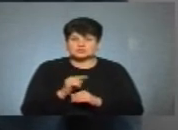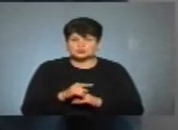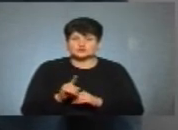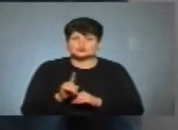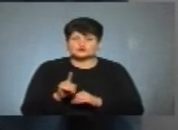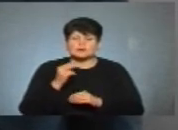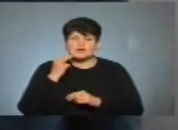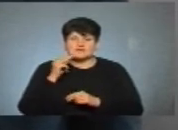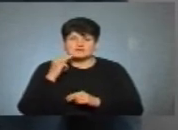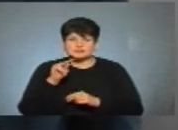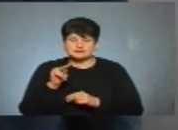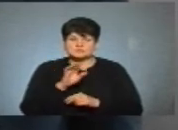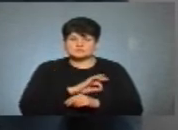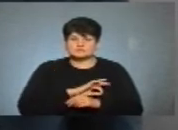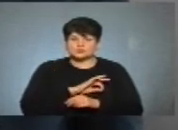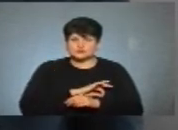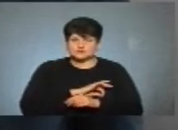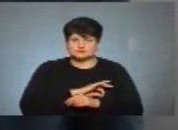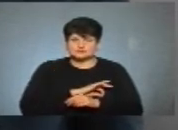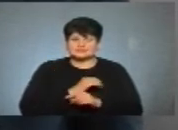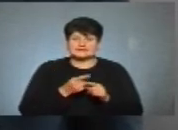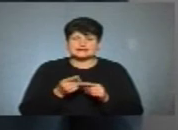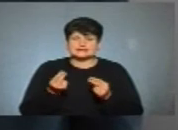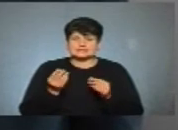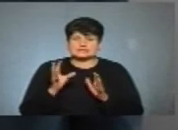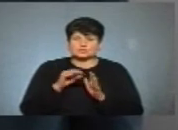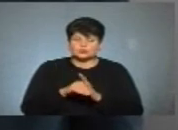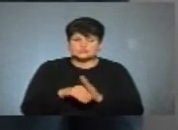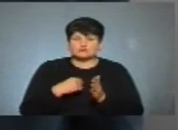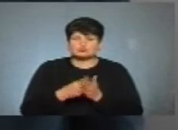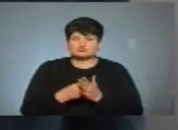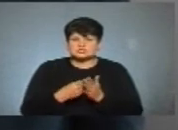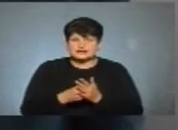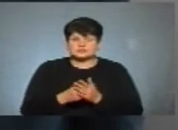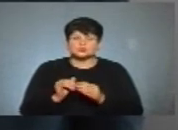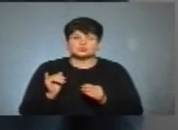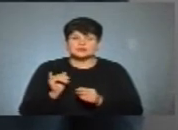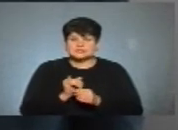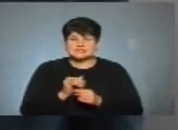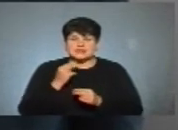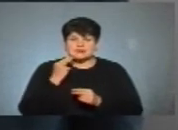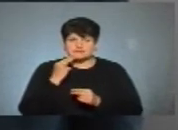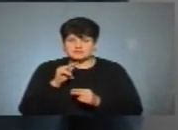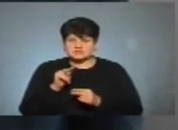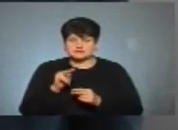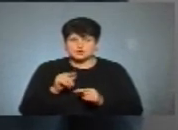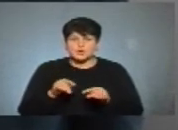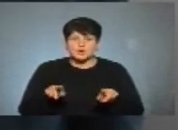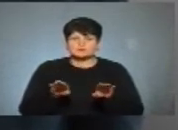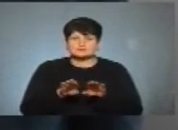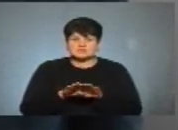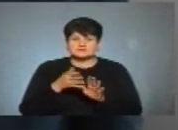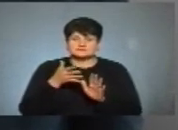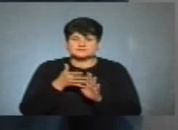ефективніше використовувати надходження до бюджету і ефективніше оптимізовувати